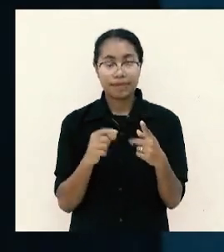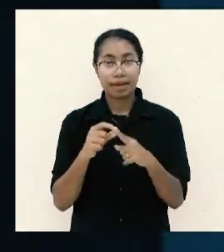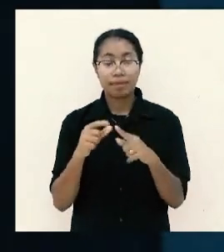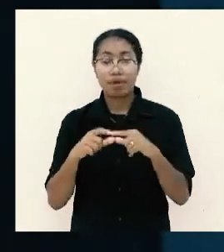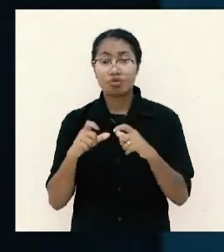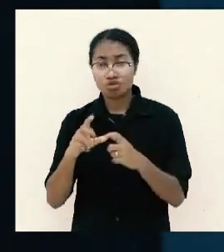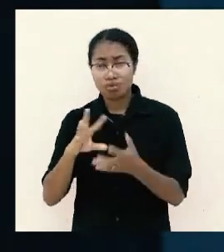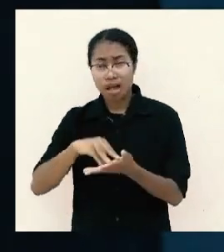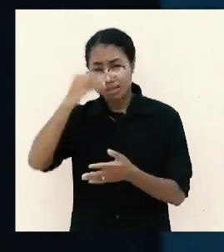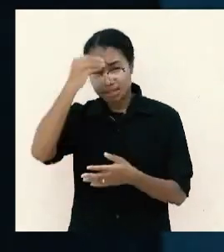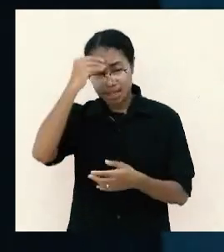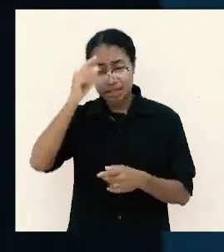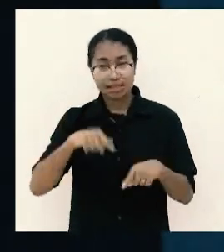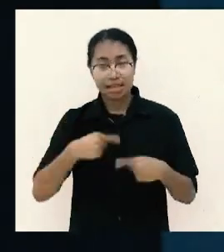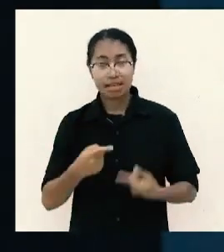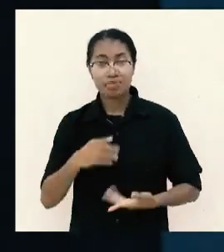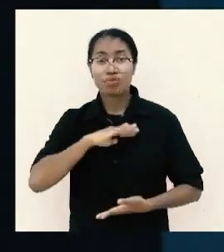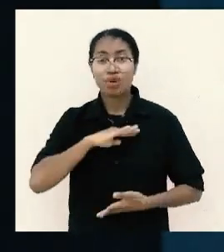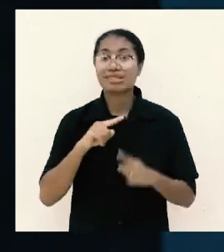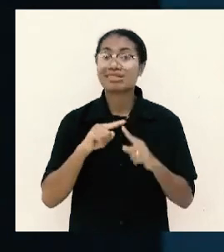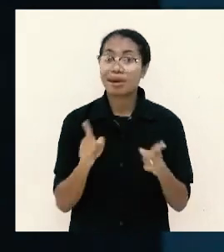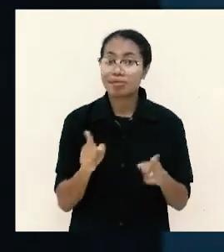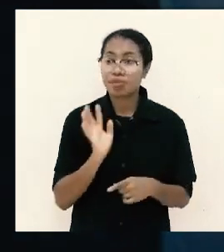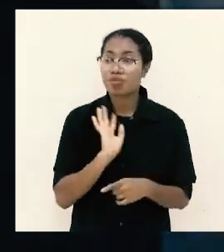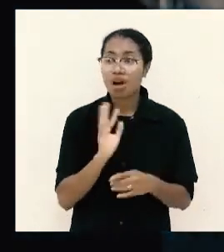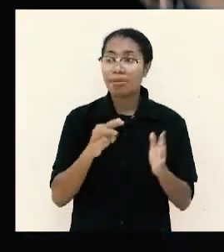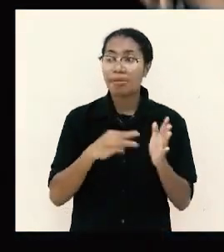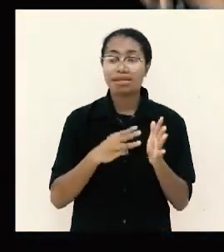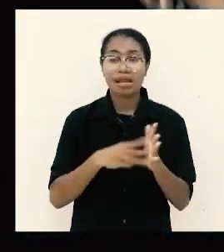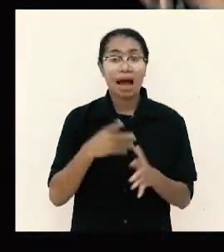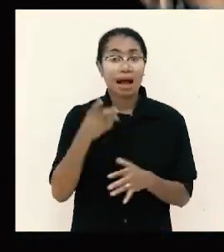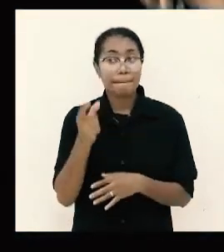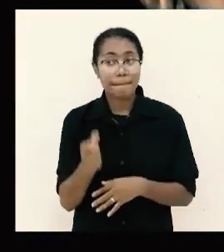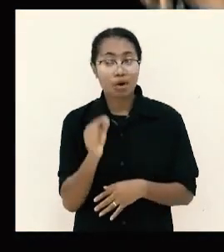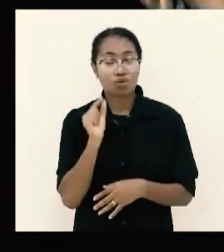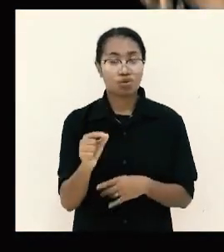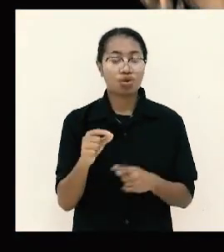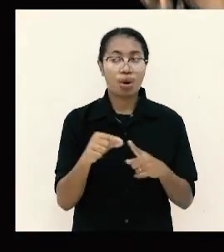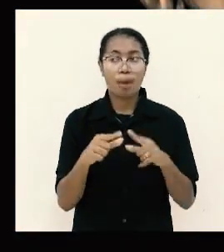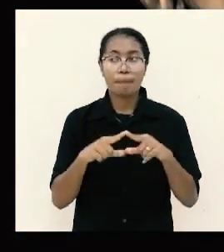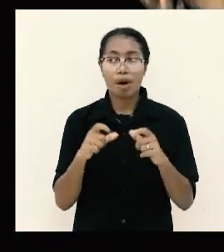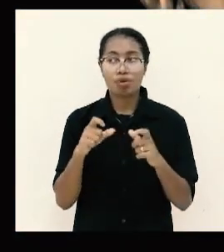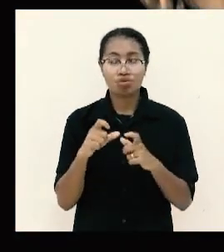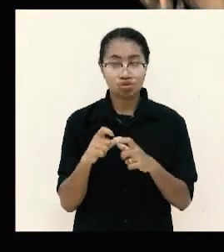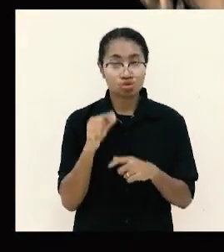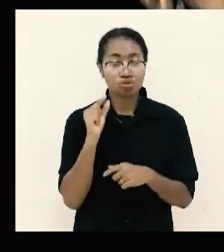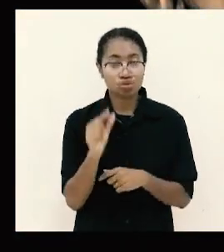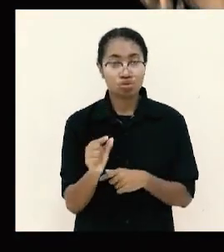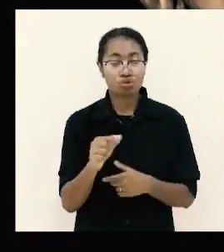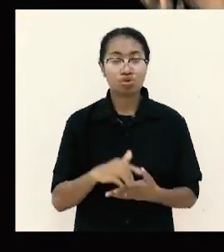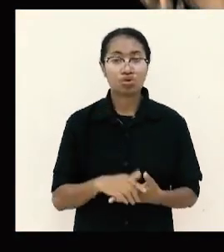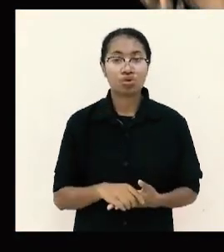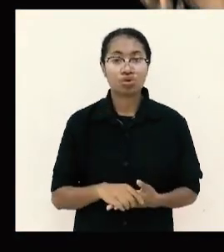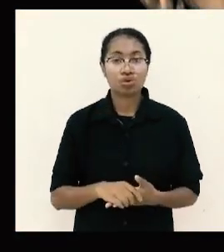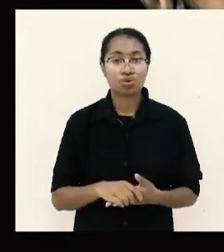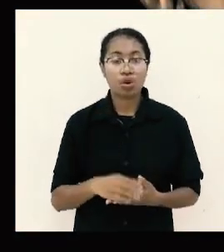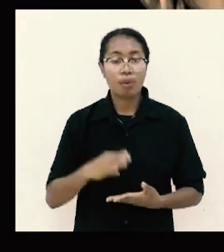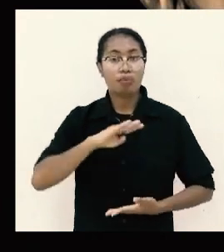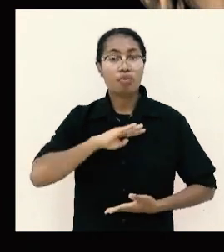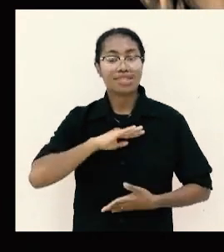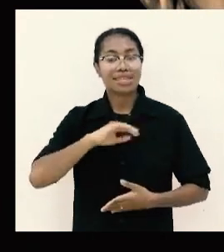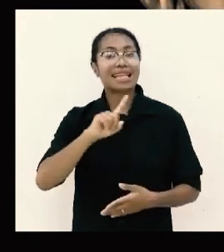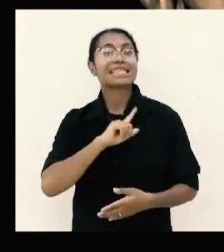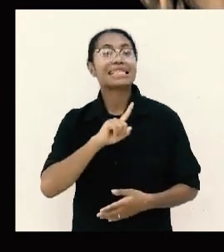bukan perkara mudah bagi Paulus untuk memuaskan